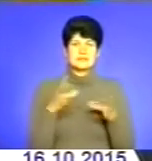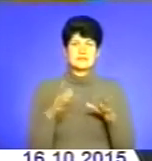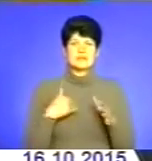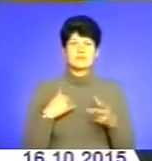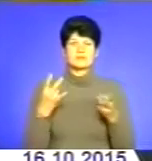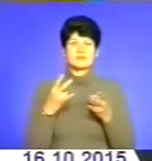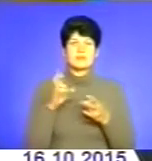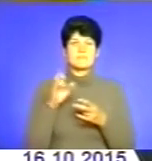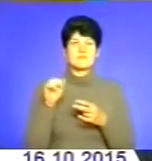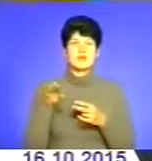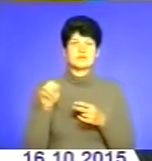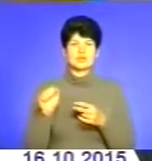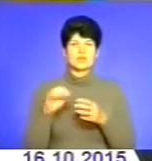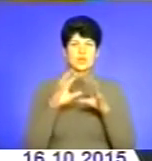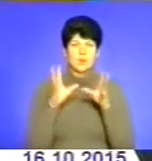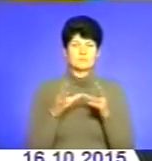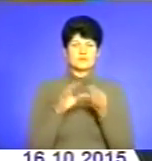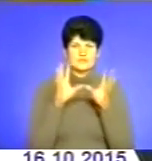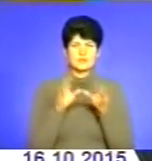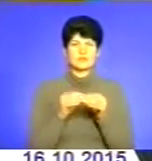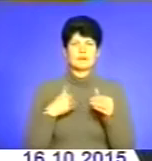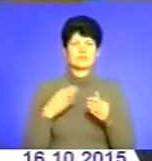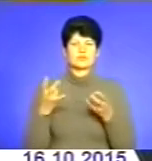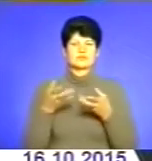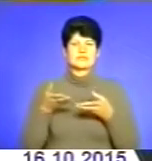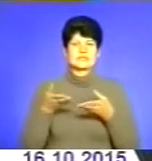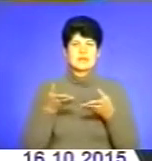біатлонний комплекс в цілому. Нам потрібна траса,